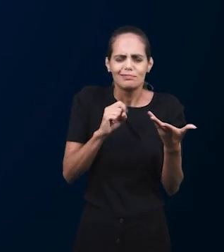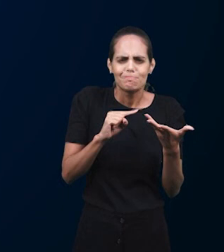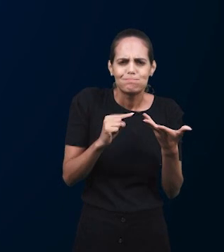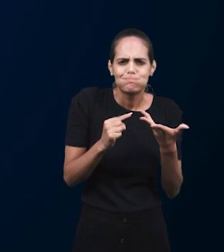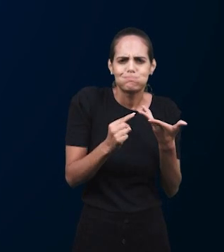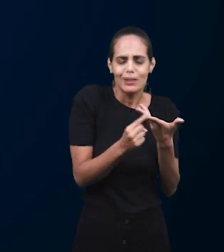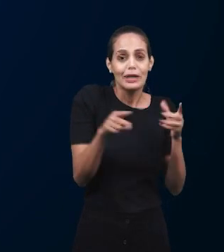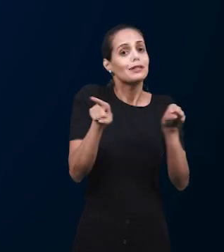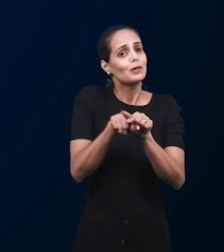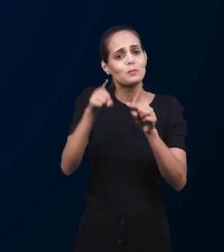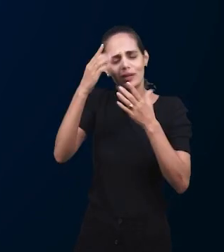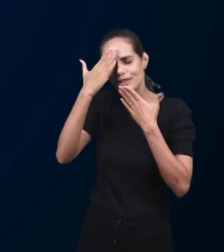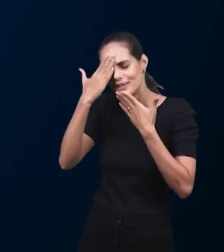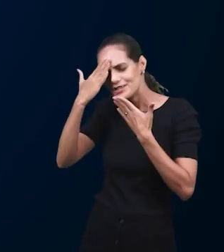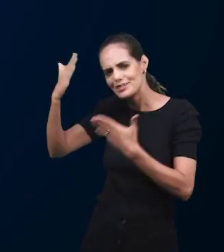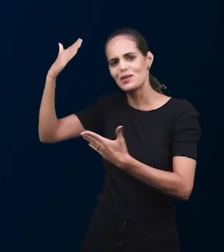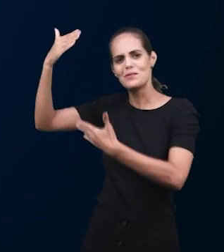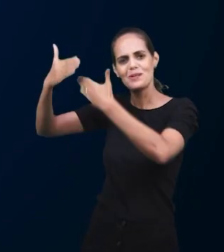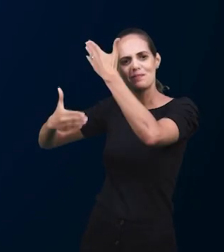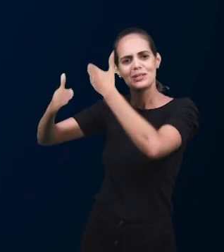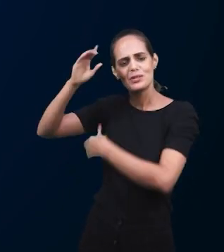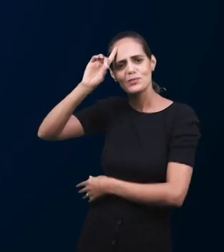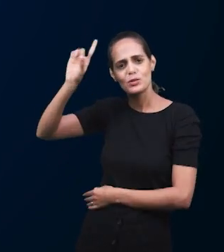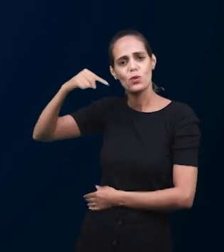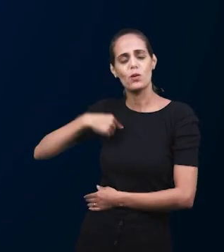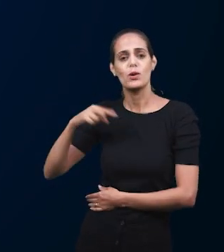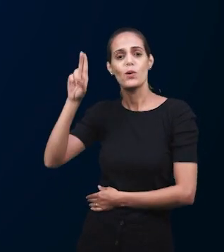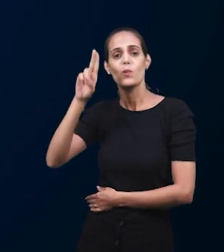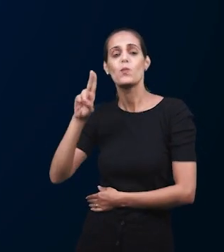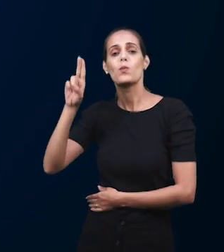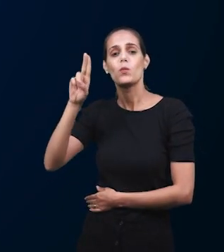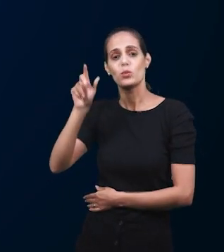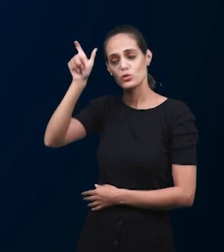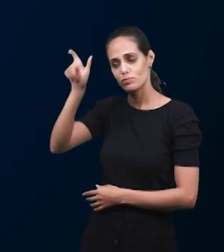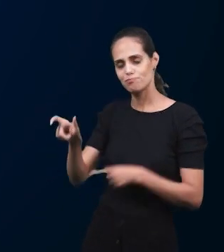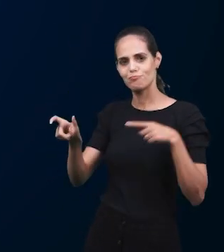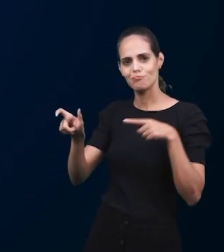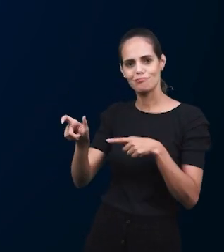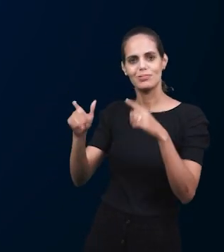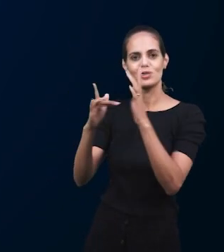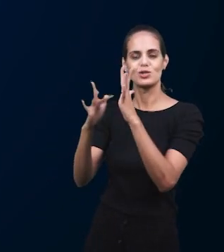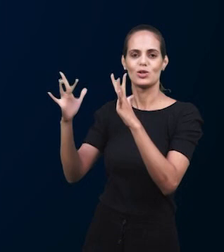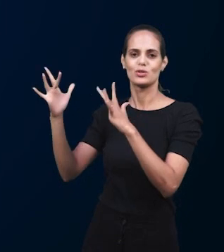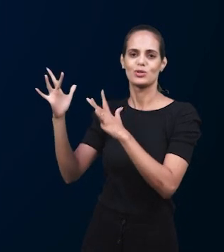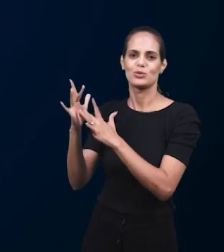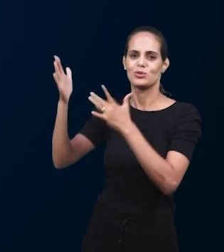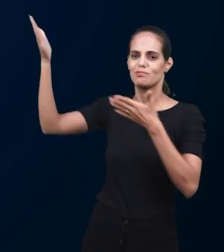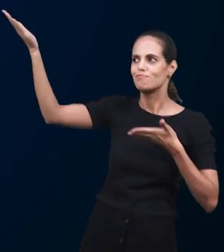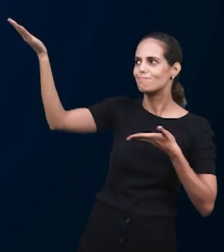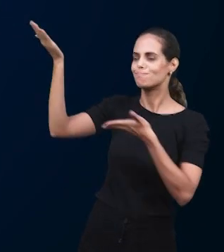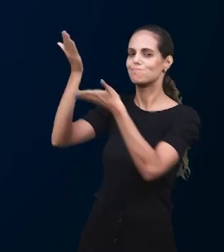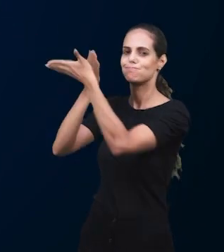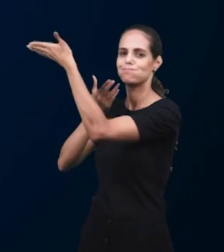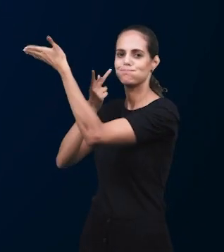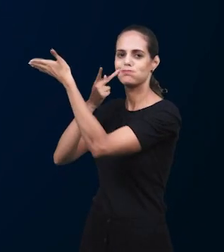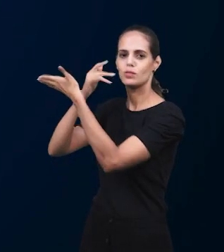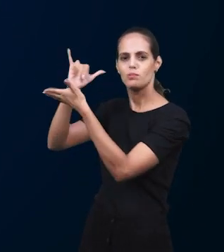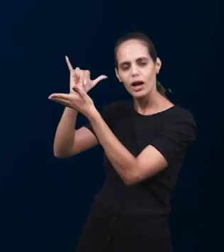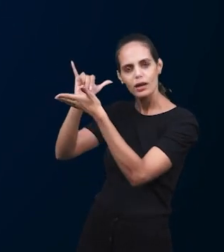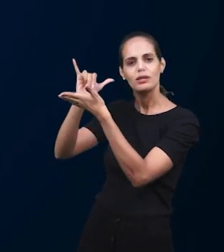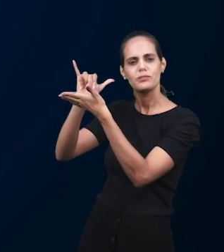Поэтому я могу принести Ему мои слезы, мои проблемы, но также мою благодатность. И Он, как